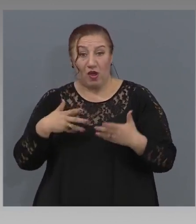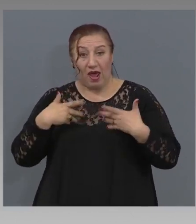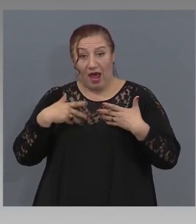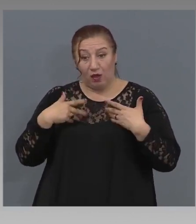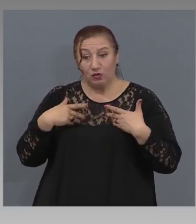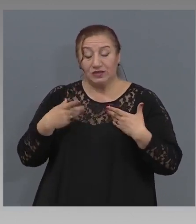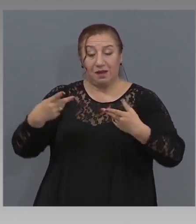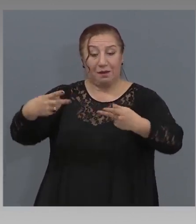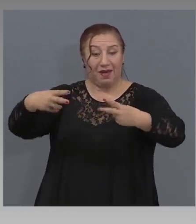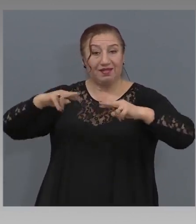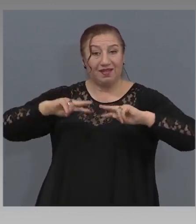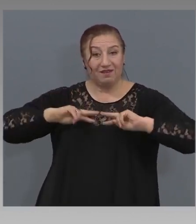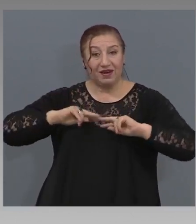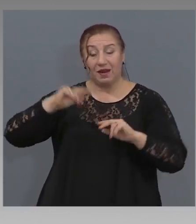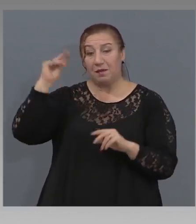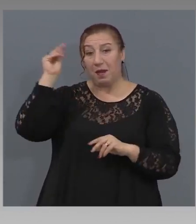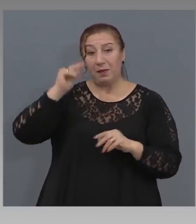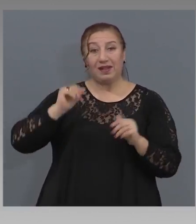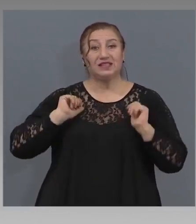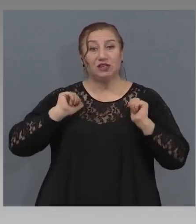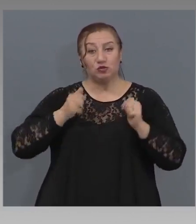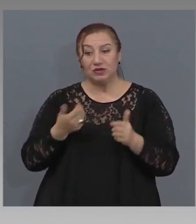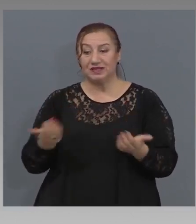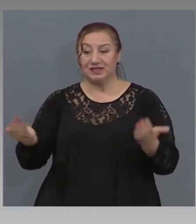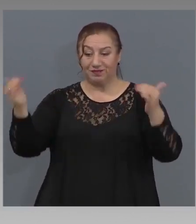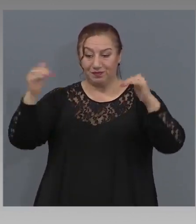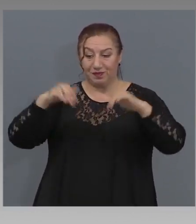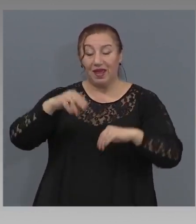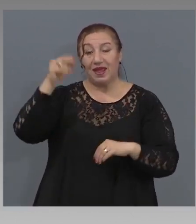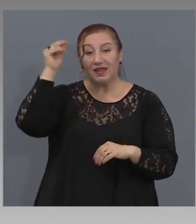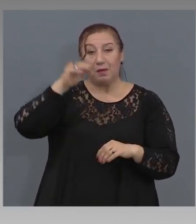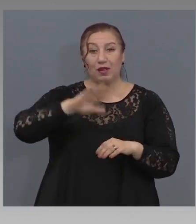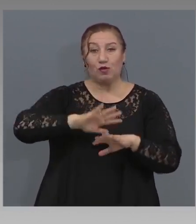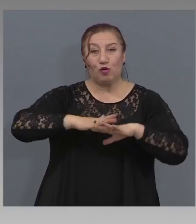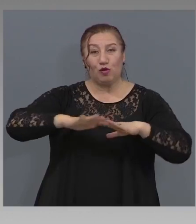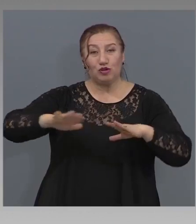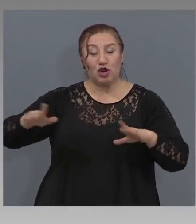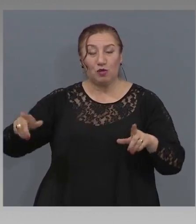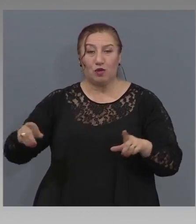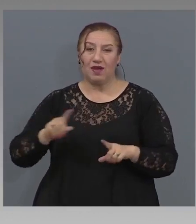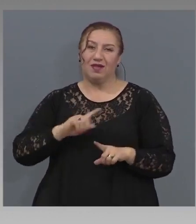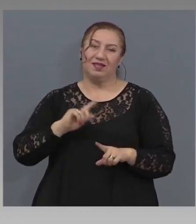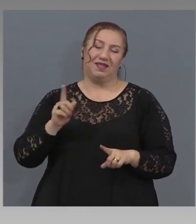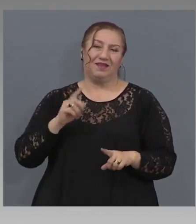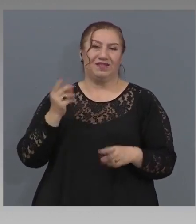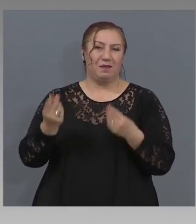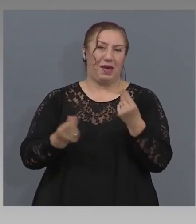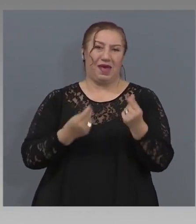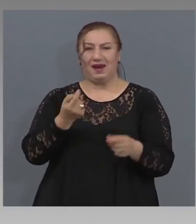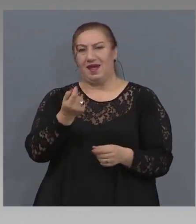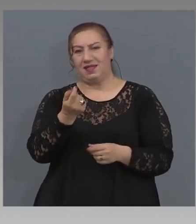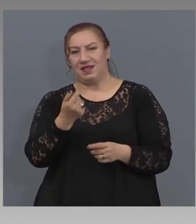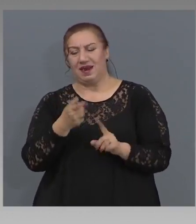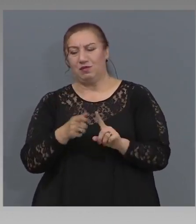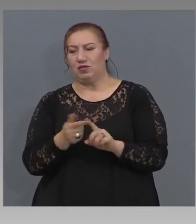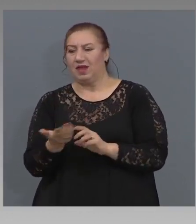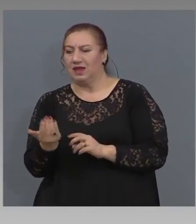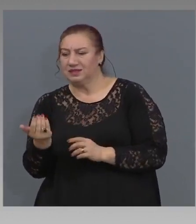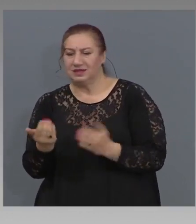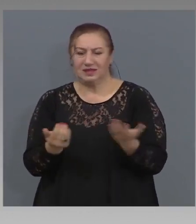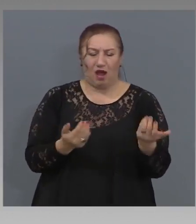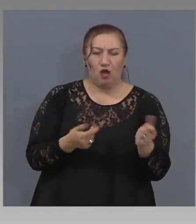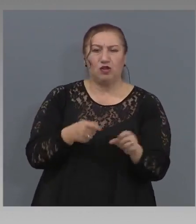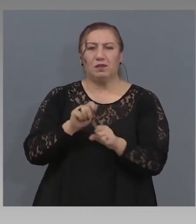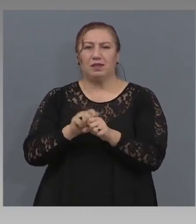върнем българския турист по българското черноморие, не трябва да има такива игри на дребно и да се гоним и да си